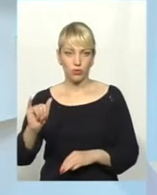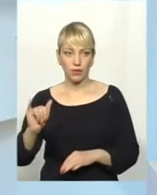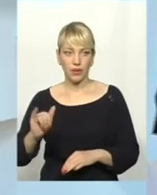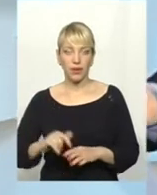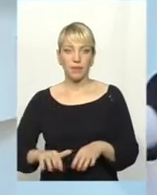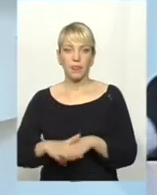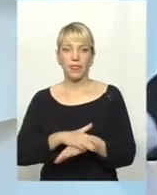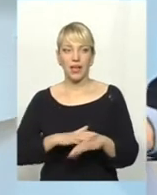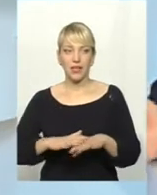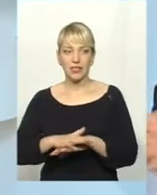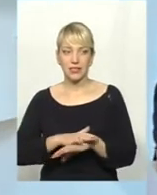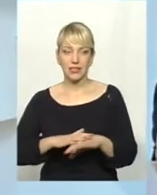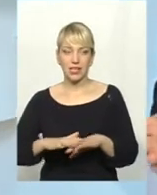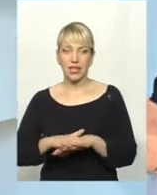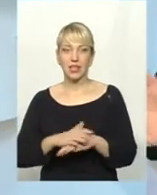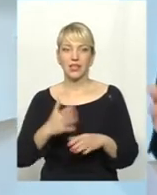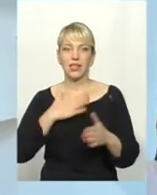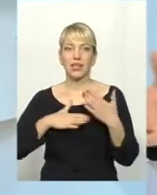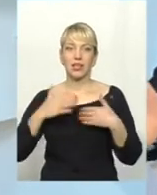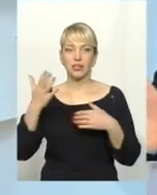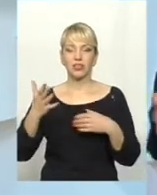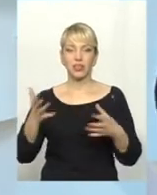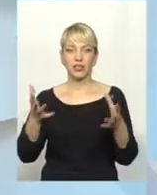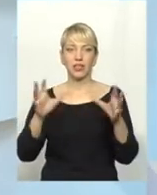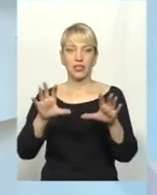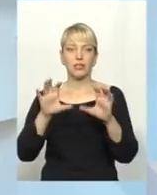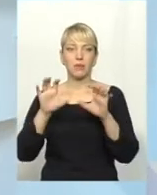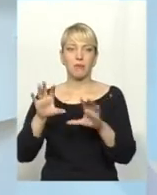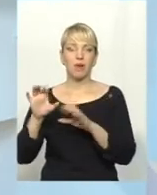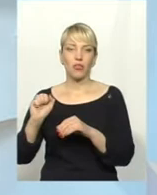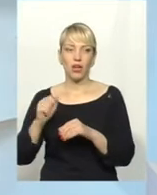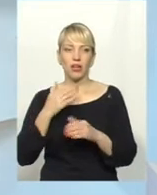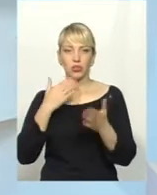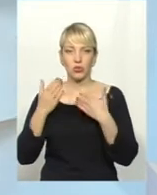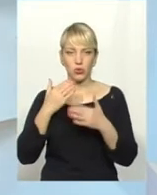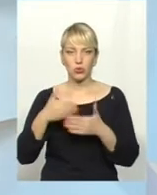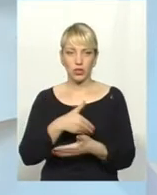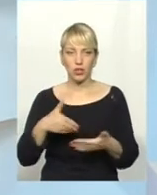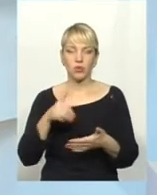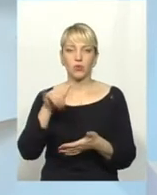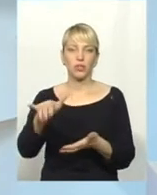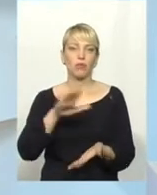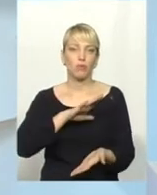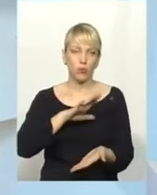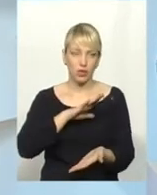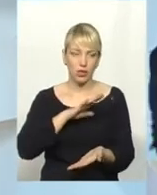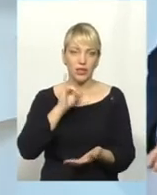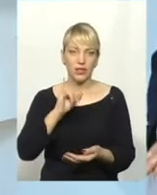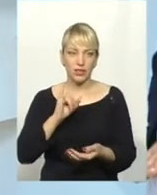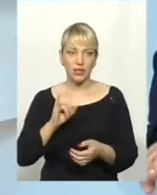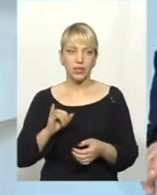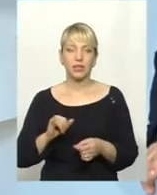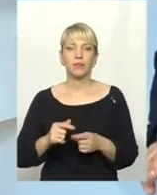Населення, так кажуть, раду їх сприймало, ці не раду, але стосунки з населенням в них були. І в ставки